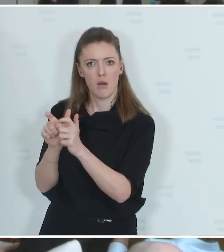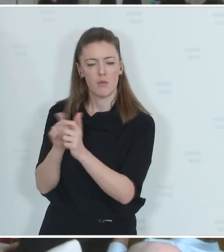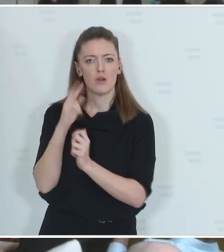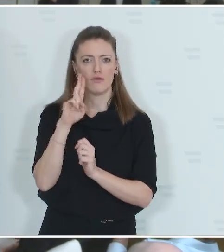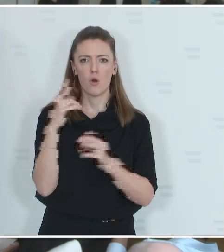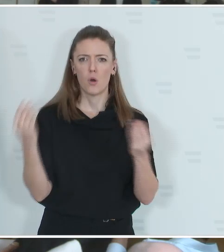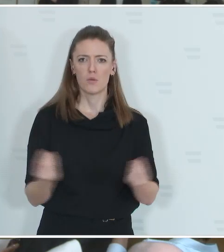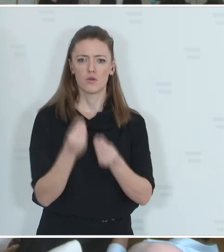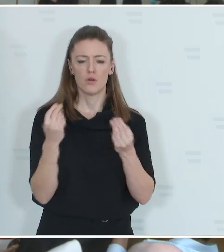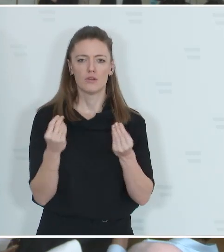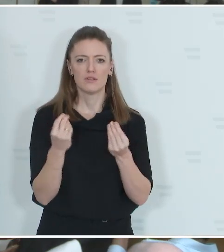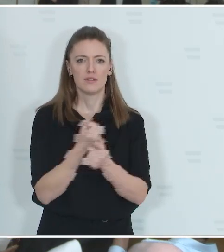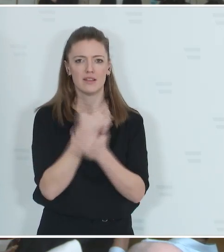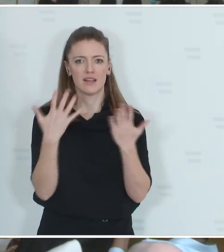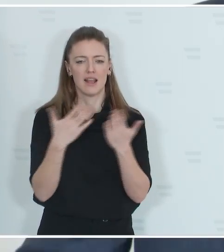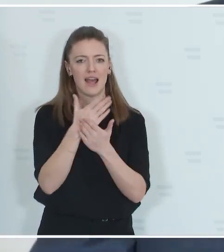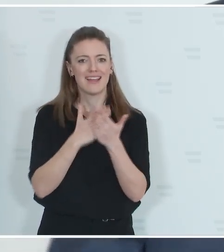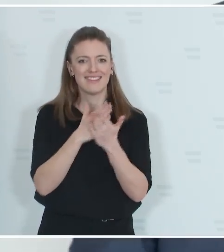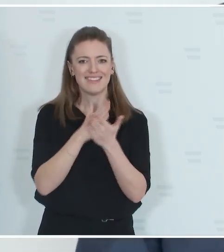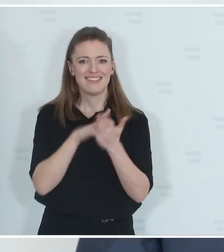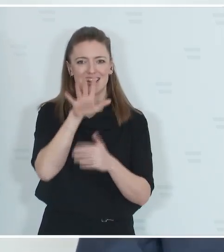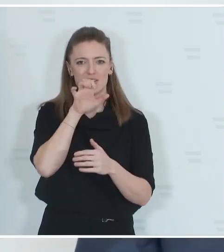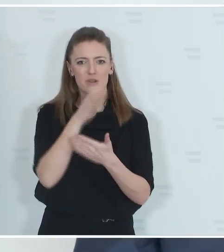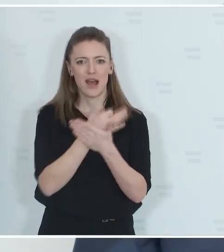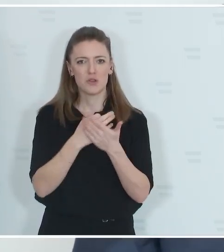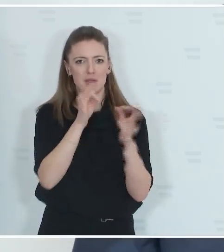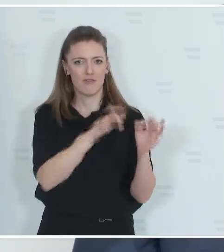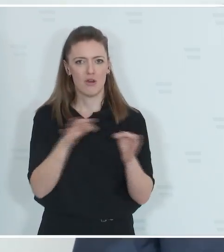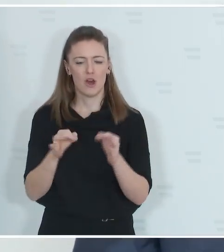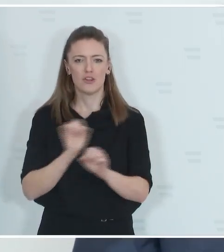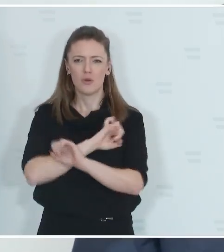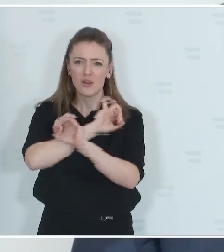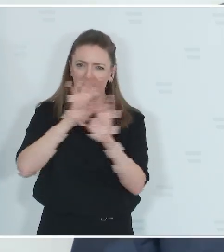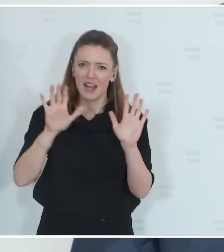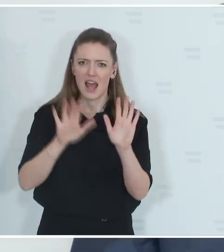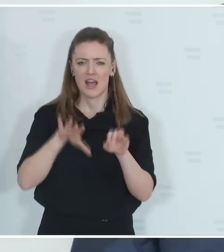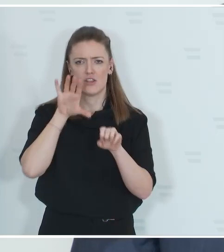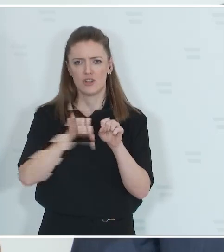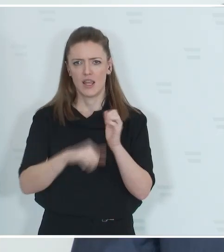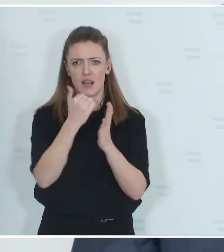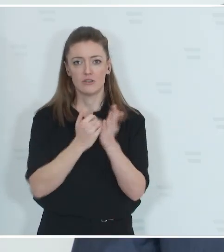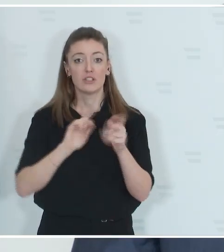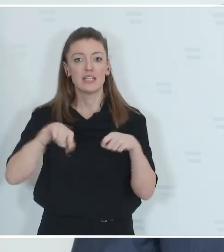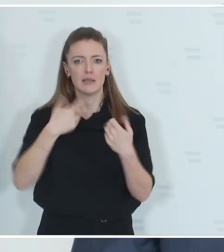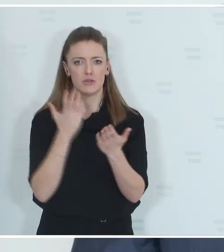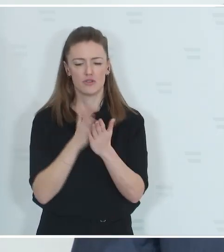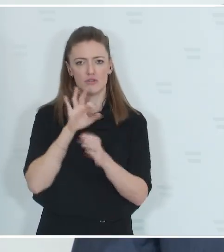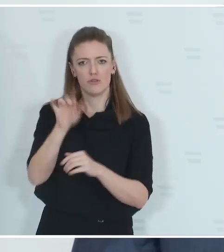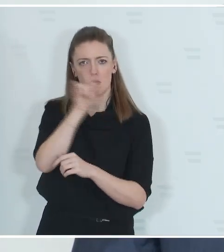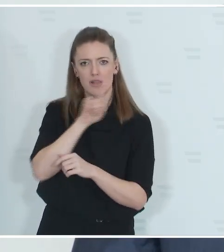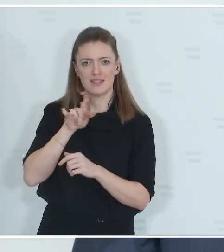Warum? Weil es hier in der Diensthundeausbildungsverordnung bereits klare und auch strenge Regeln gibt, wie